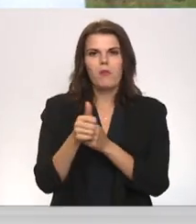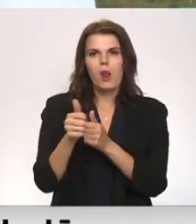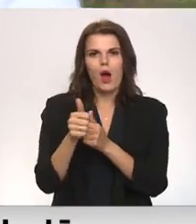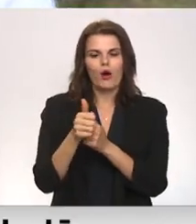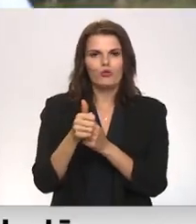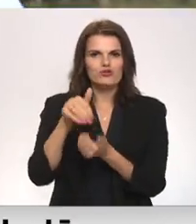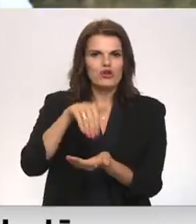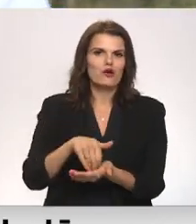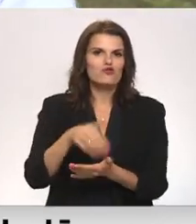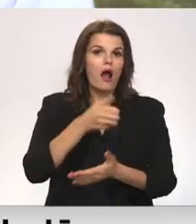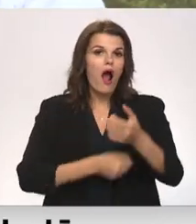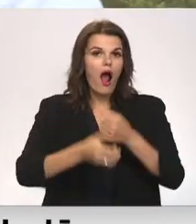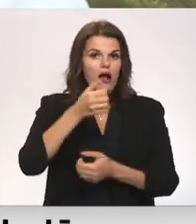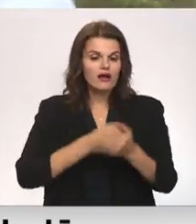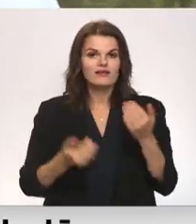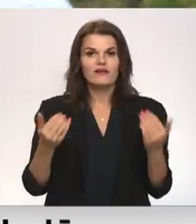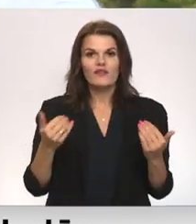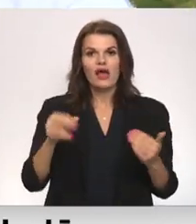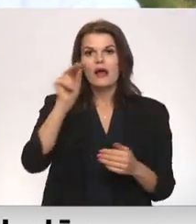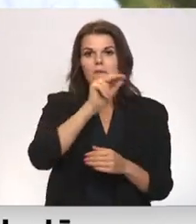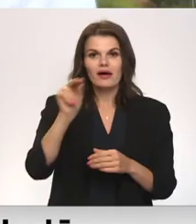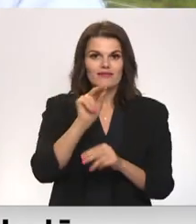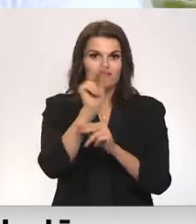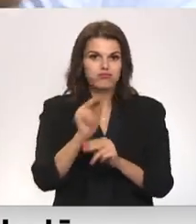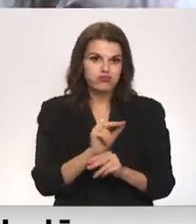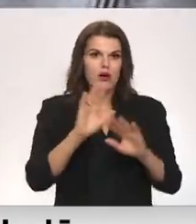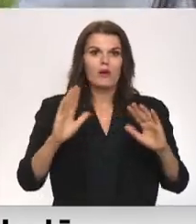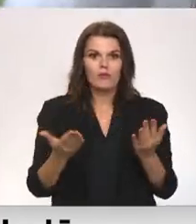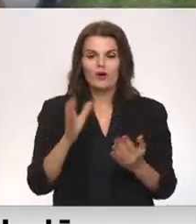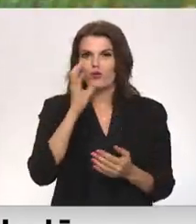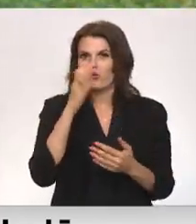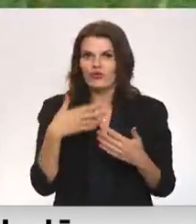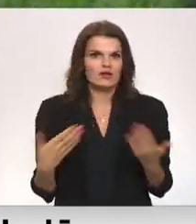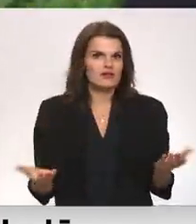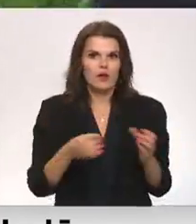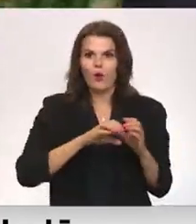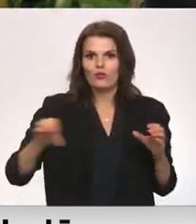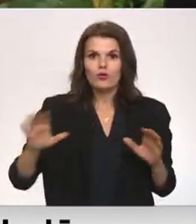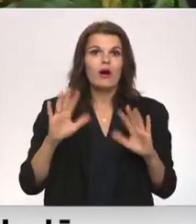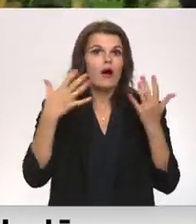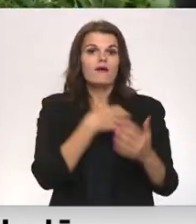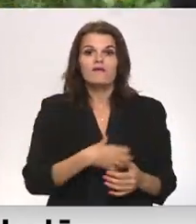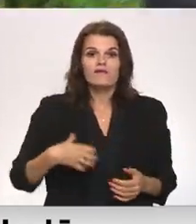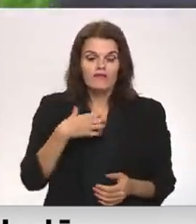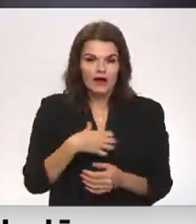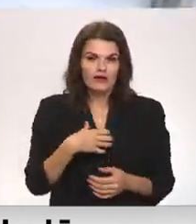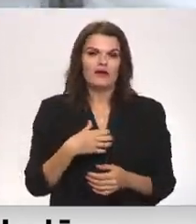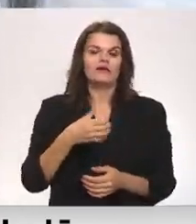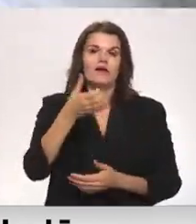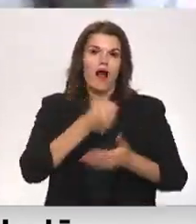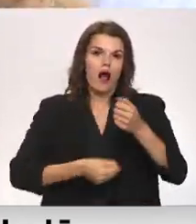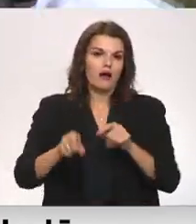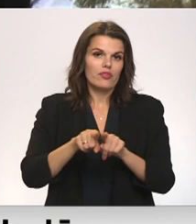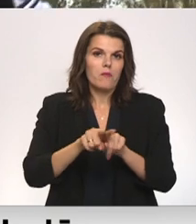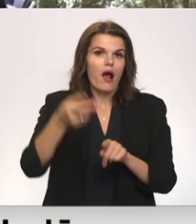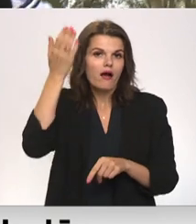sasošās akas. Tagad baznīca ir atjaunota, bet ūdens tajā nav ievilgts. Un nepieciešamības gadījumā tas gluži tāpat